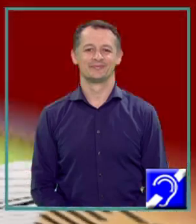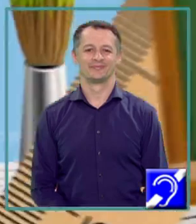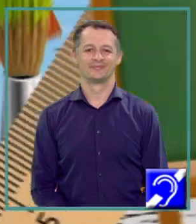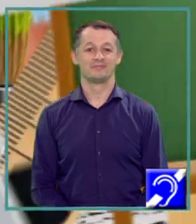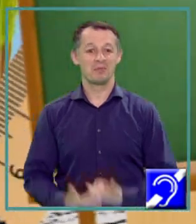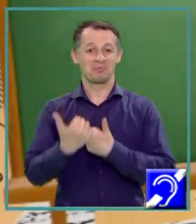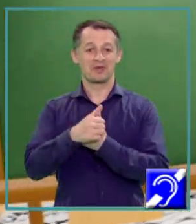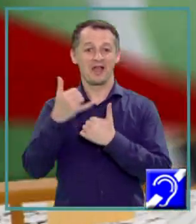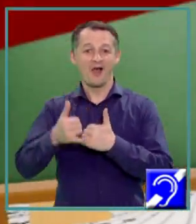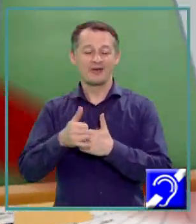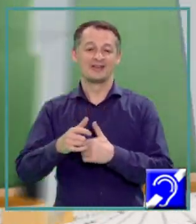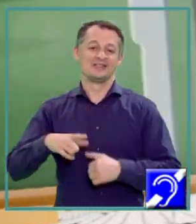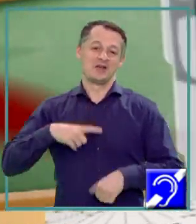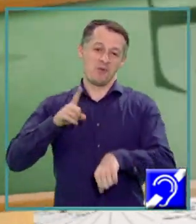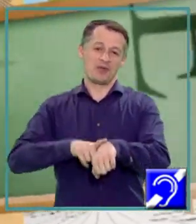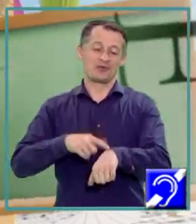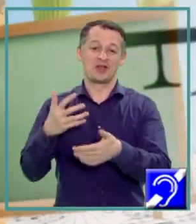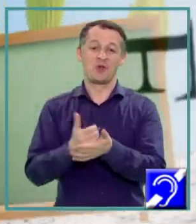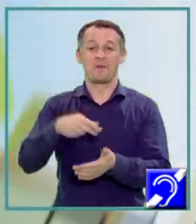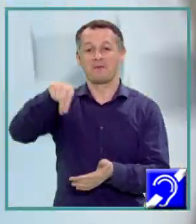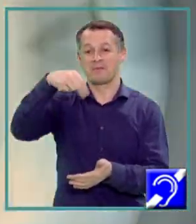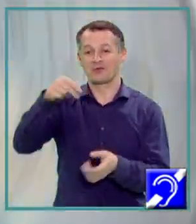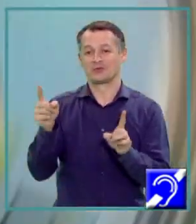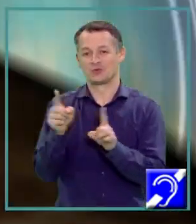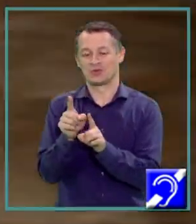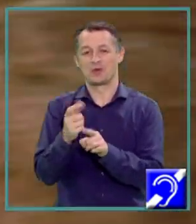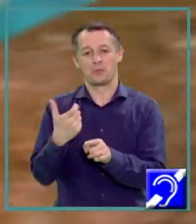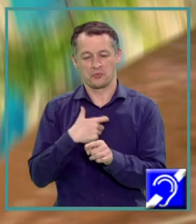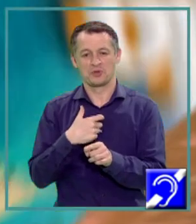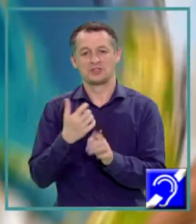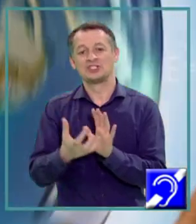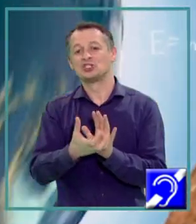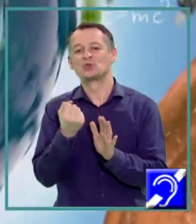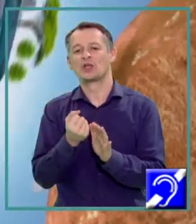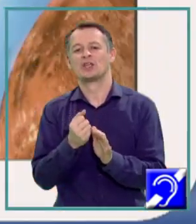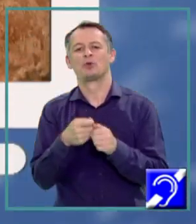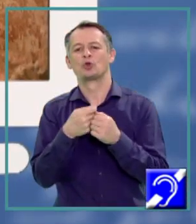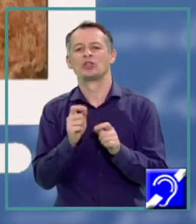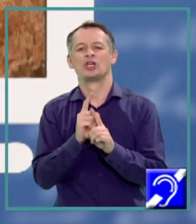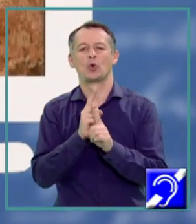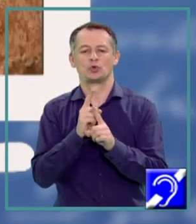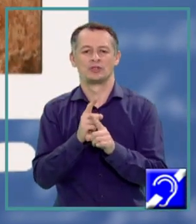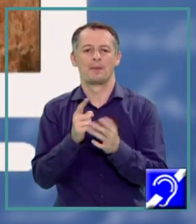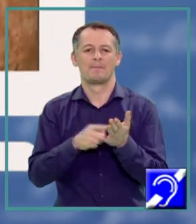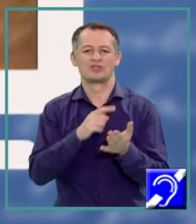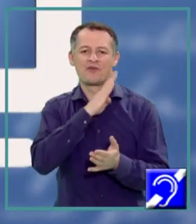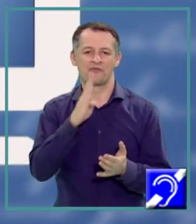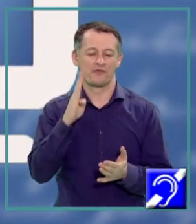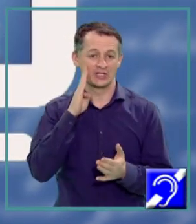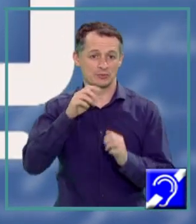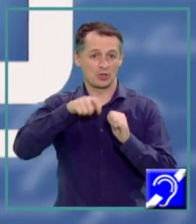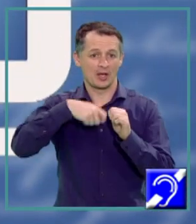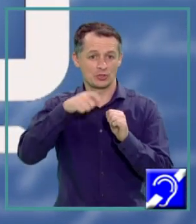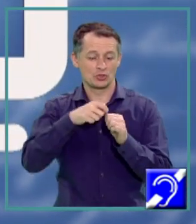Prieteni, este momentul să luăm o scurtă pauză În care puteți descărca suporturile de curs ale lecțiilor de pe pagina de Facebook a emisiunii